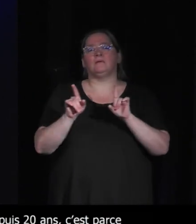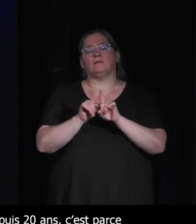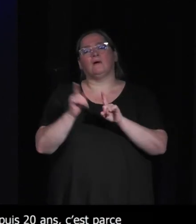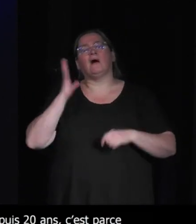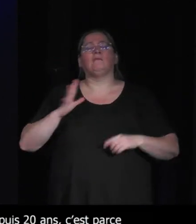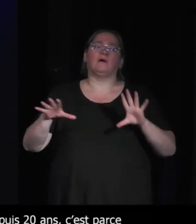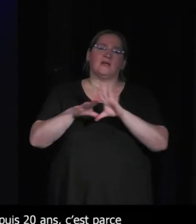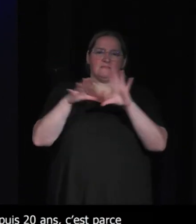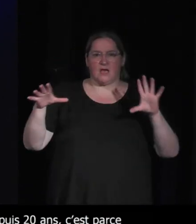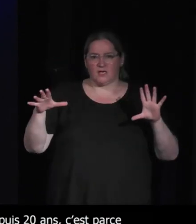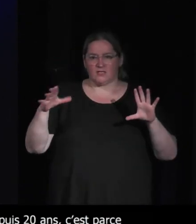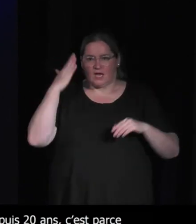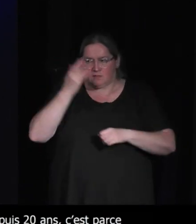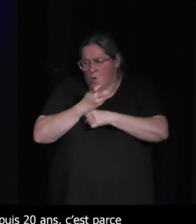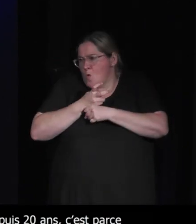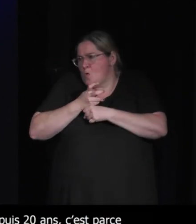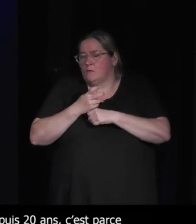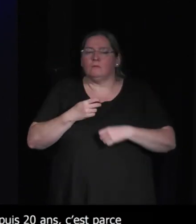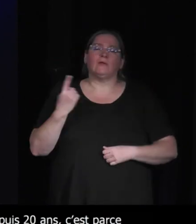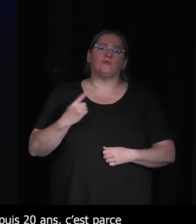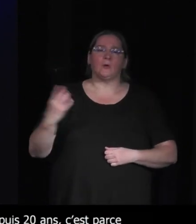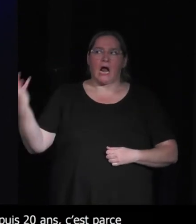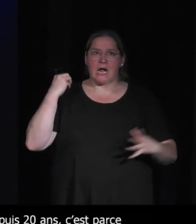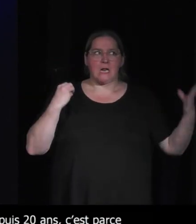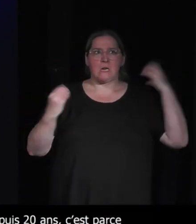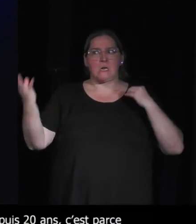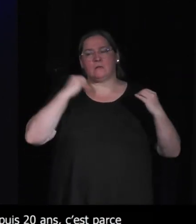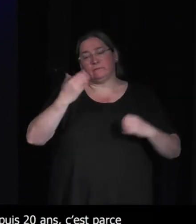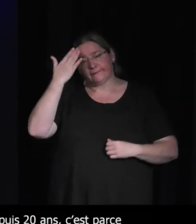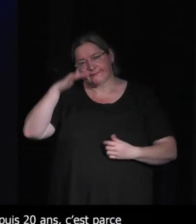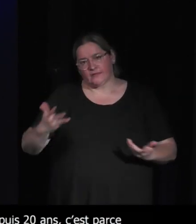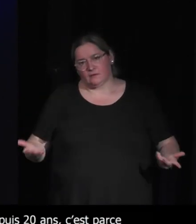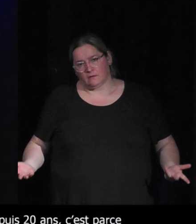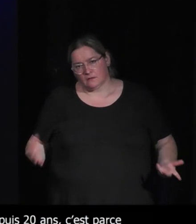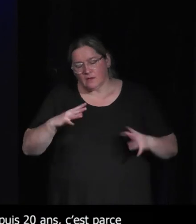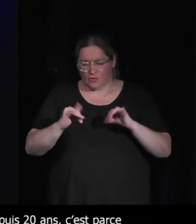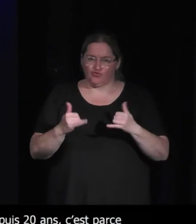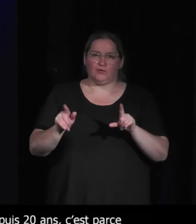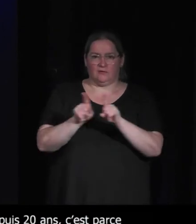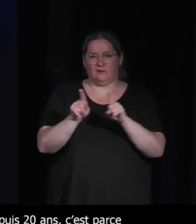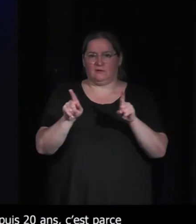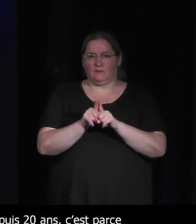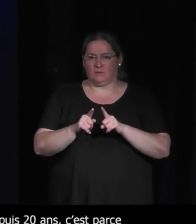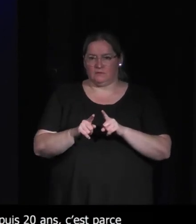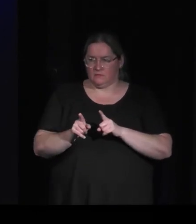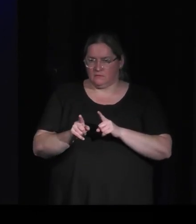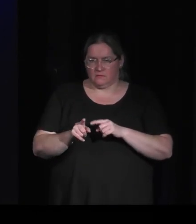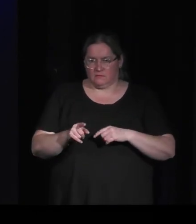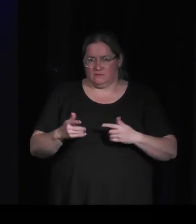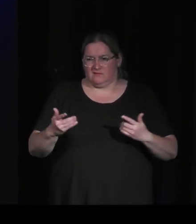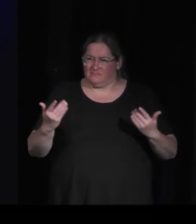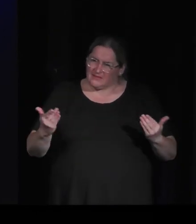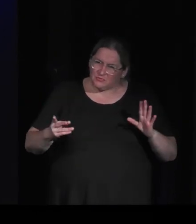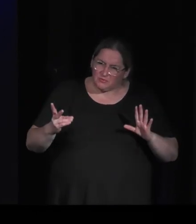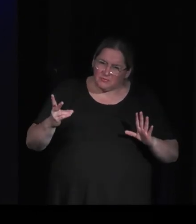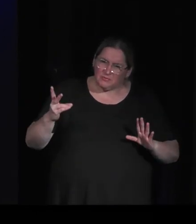dangereux bon évidemment il y en a plein des animaux qui vous attaquent dans tous les coins dans tous les shoot'em up les animaux sont plutôt du côté des ennemis mais les titres j l'impression qu'ils